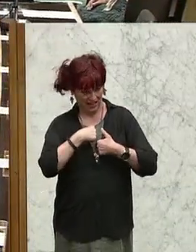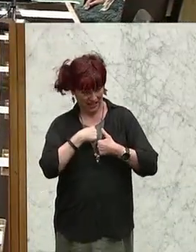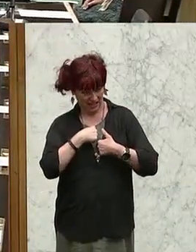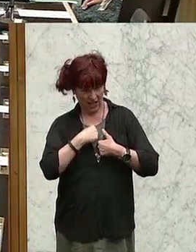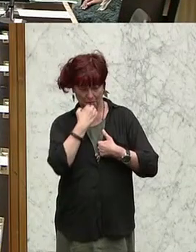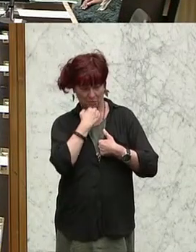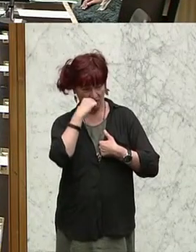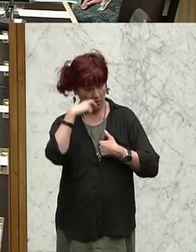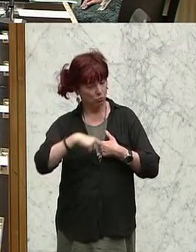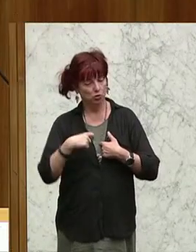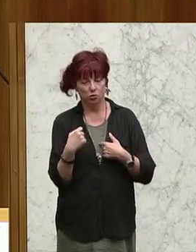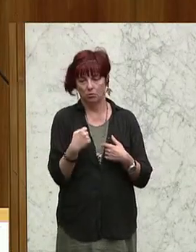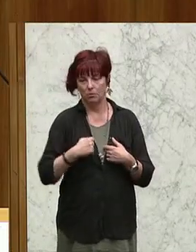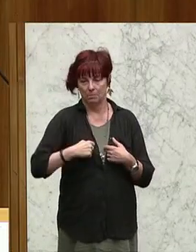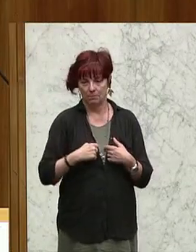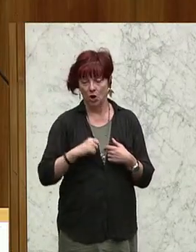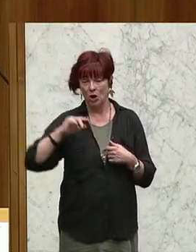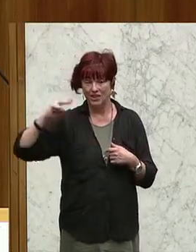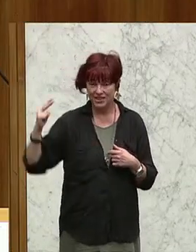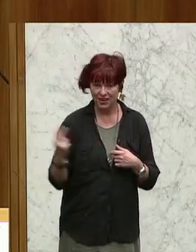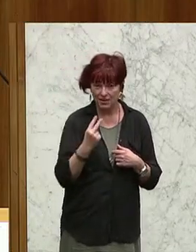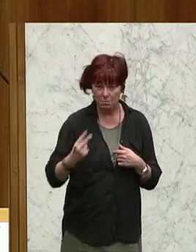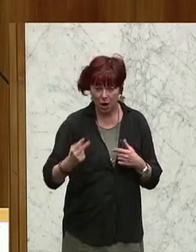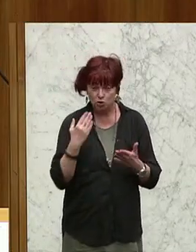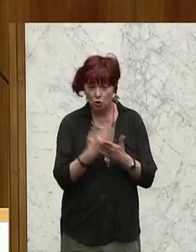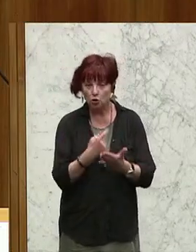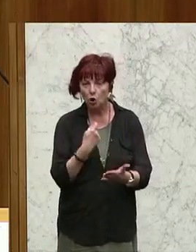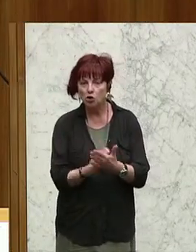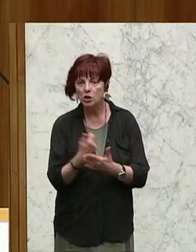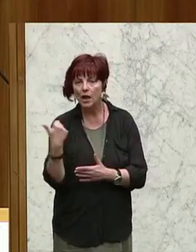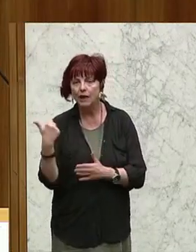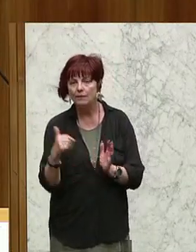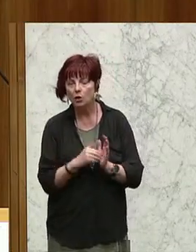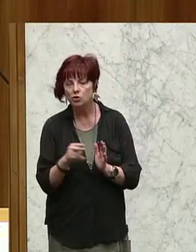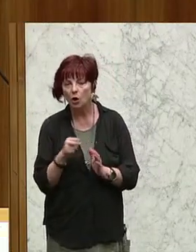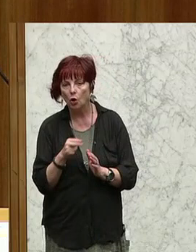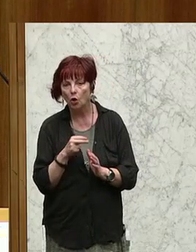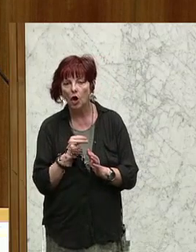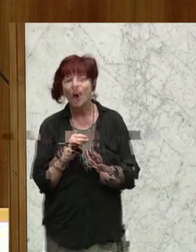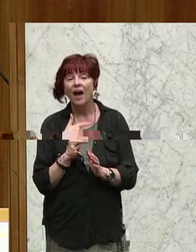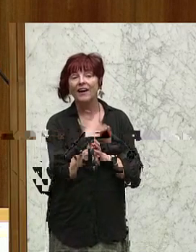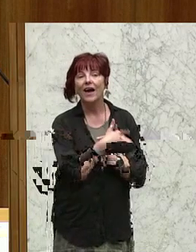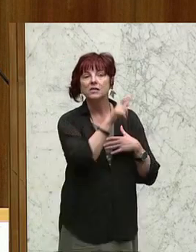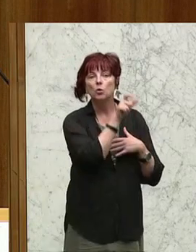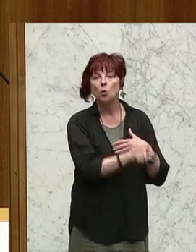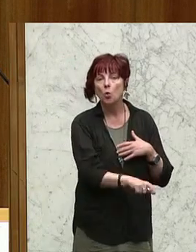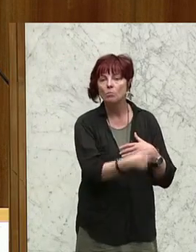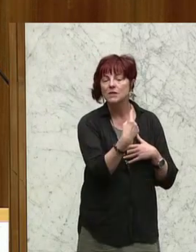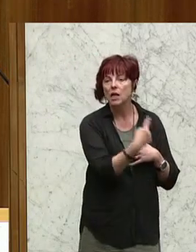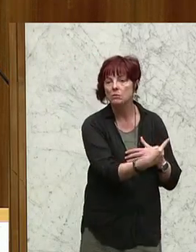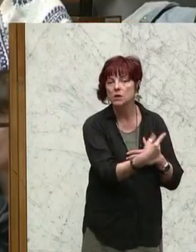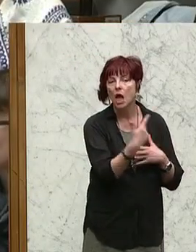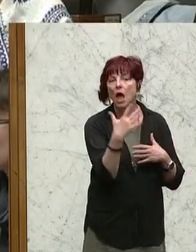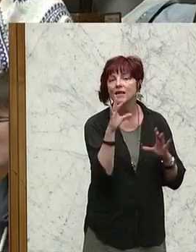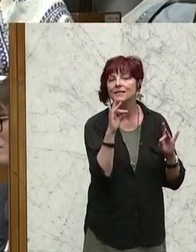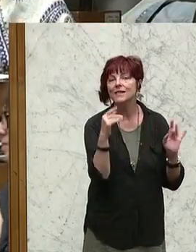Privatperson dagegen verstoße und das zweite Mal das mache, zahle ich 1.000 Euro. Der Gastronom bis zu 10.000 Euro. Also das ist ganz massiv.